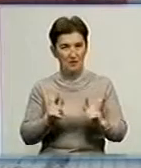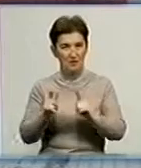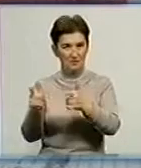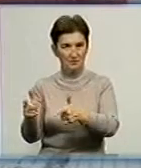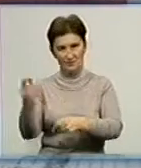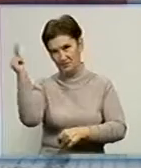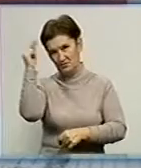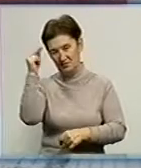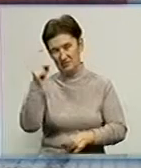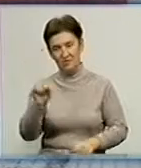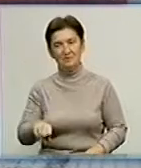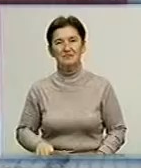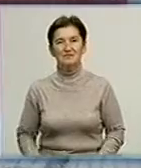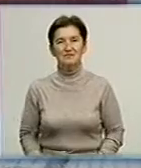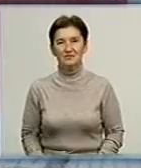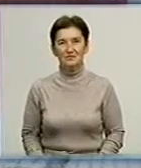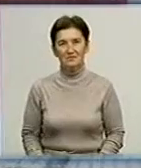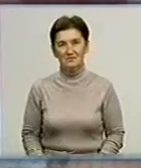Віра Шестакова, Сергій Баранюк. День за днем.